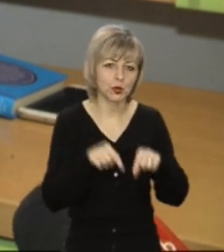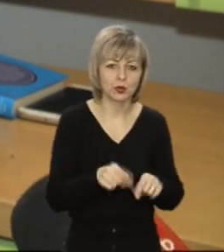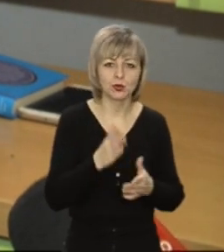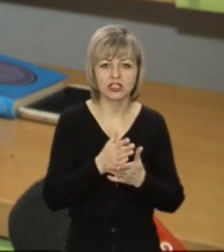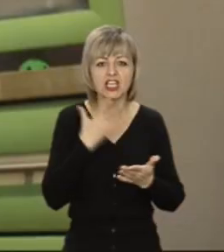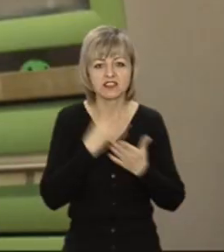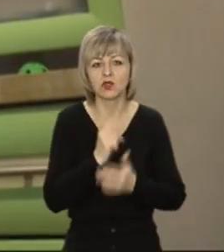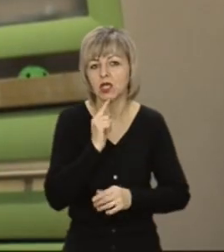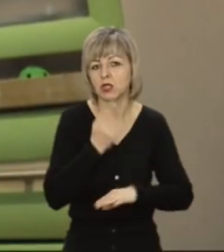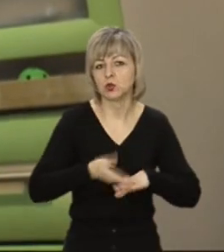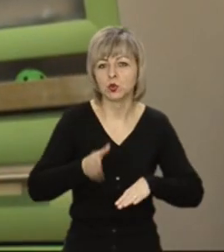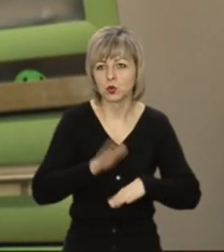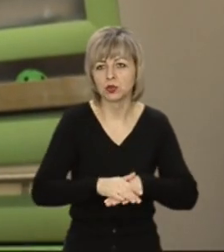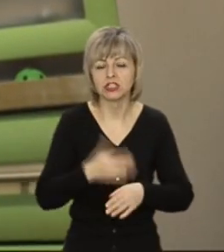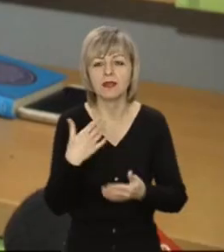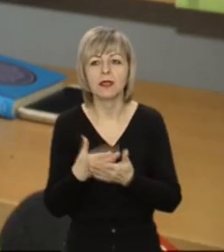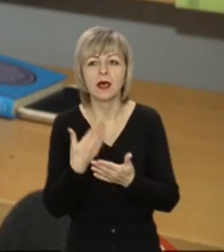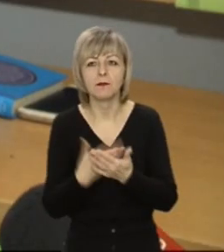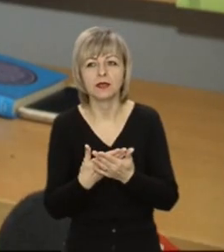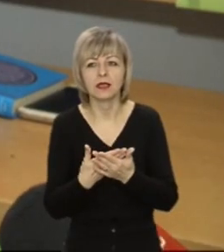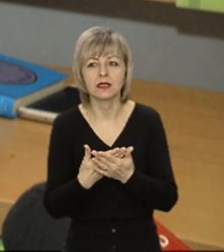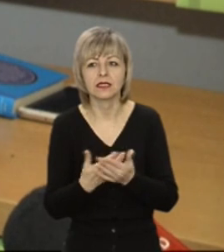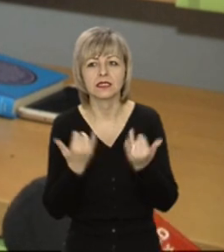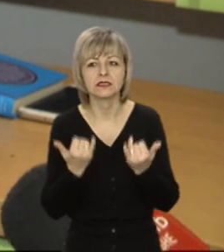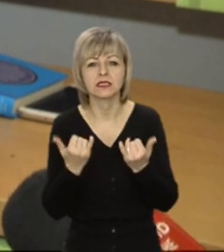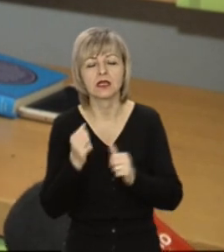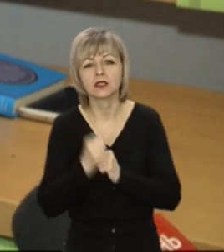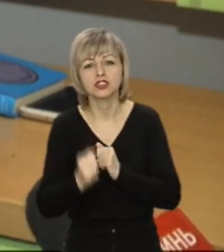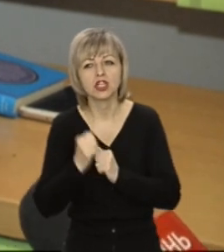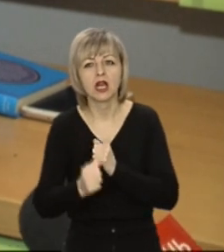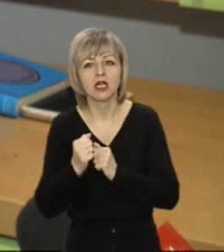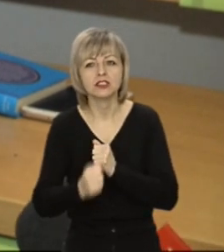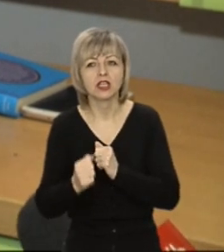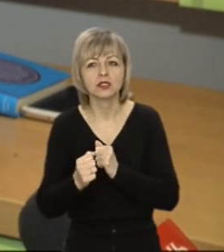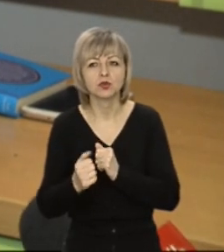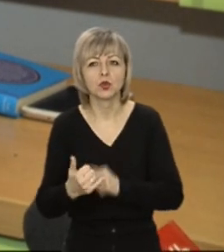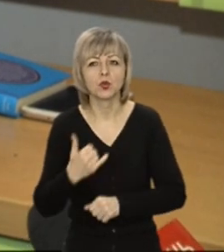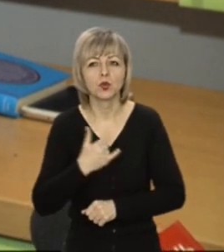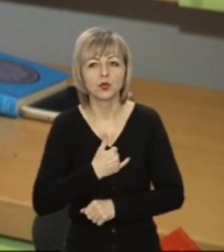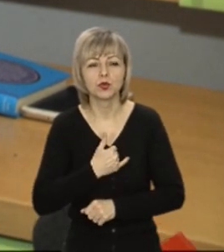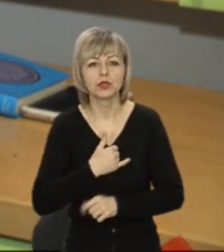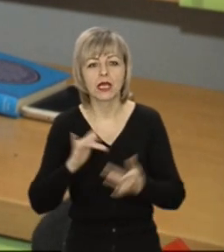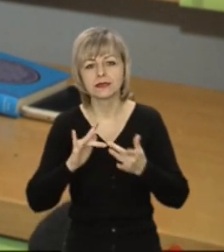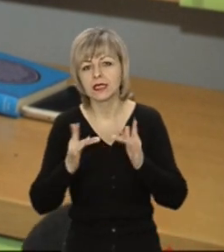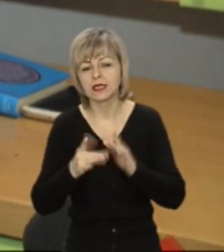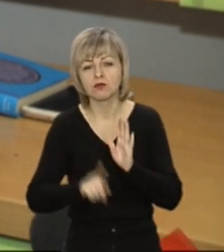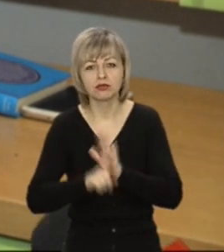свої труднощі. От, наприклад, зараз часто почав нас інтернет,